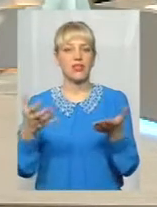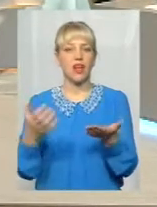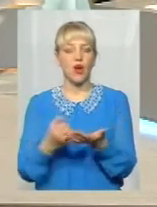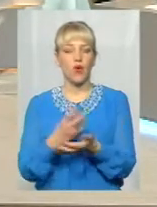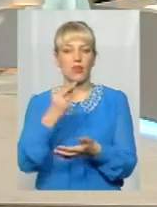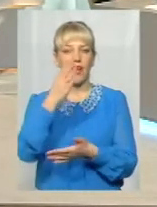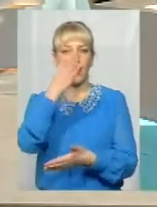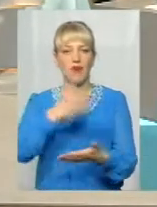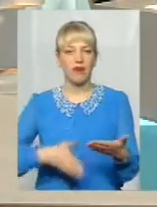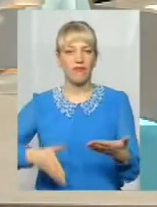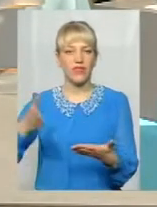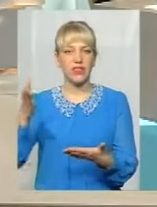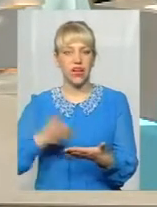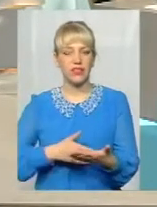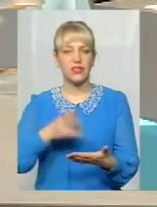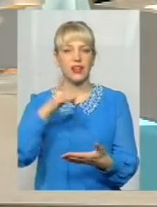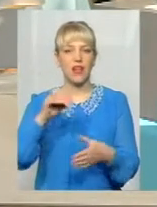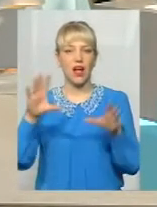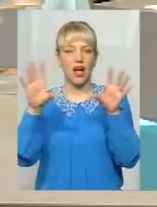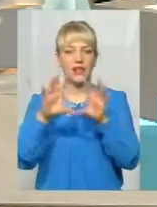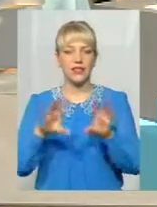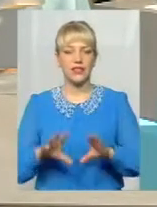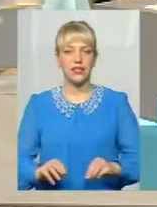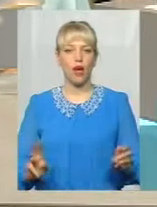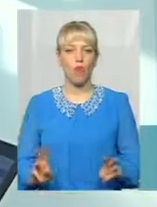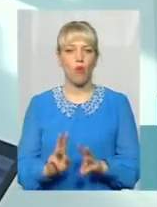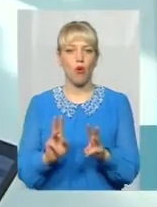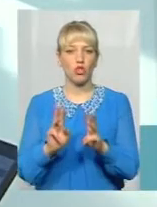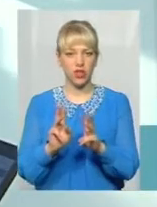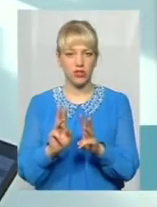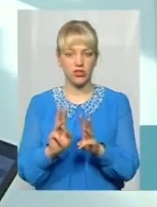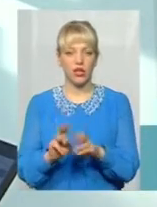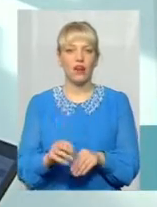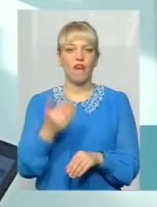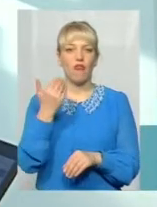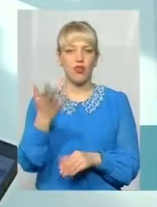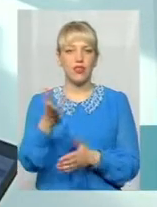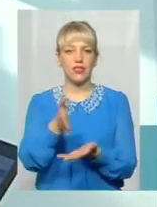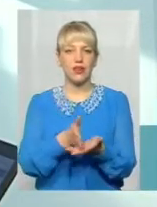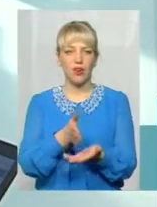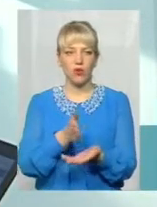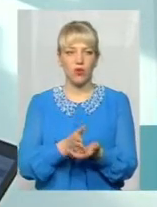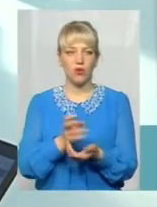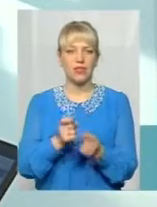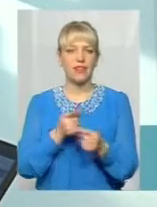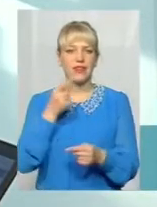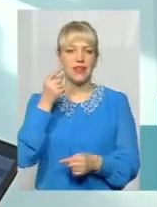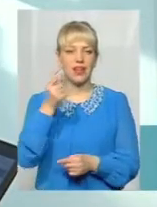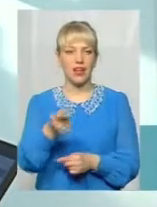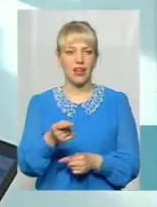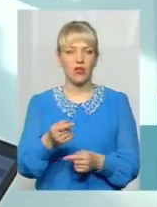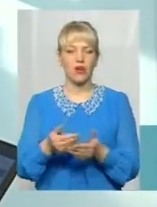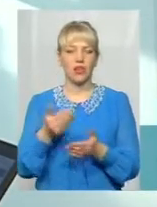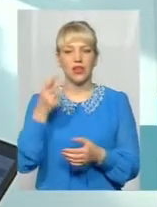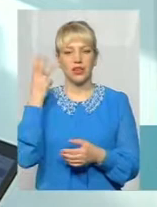ліквідації, на гасінні таких пожеж, вони знаходяться далеко за межами населеного пункту. Не будемо брати Хмельницький,